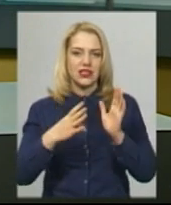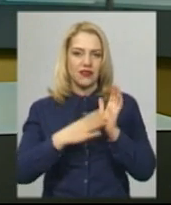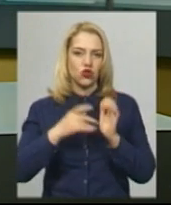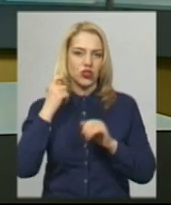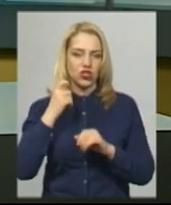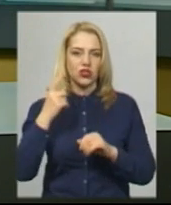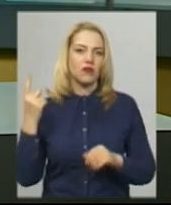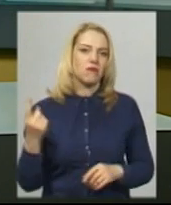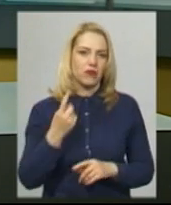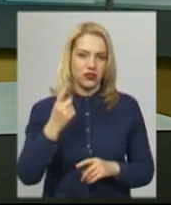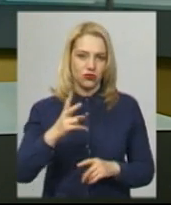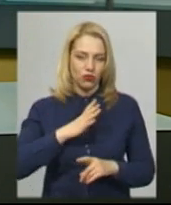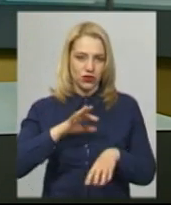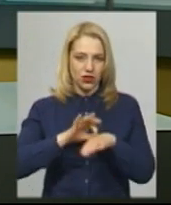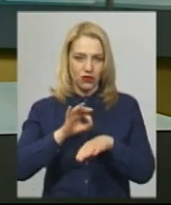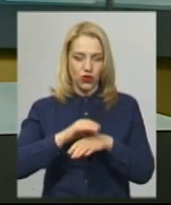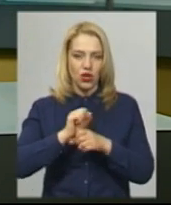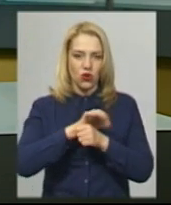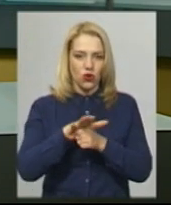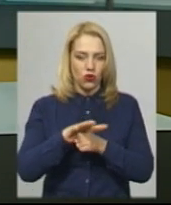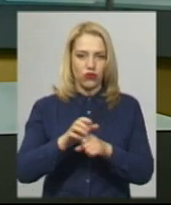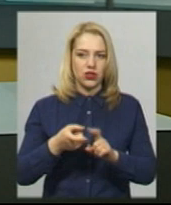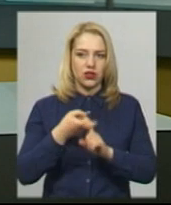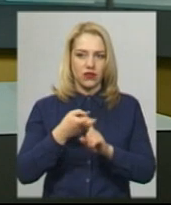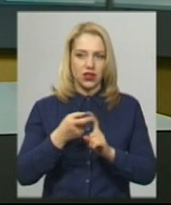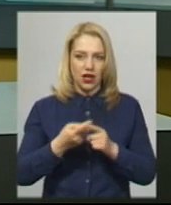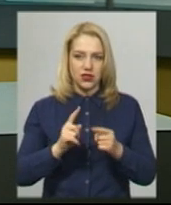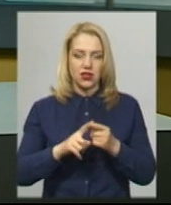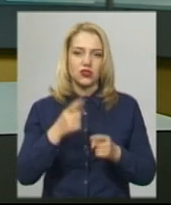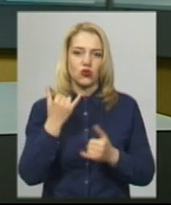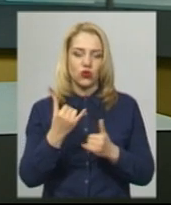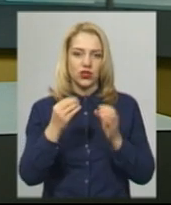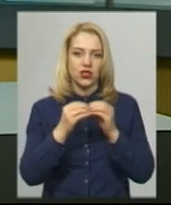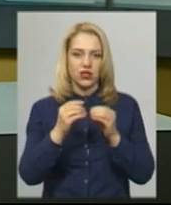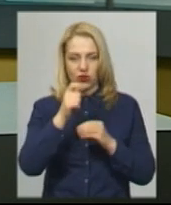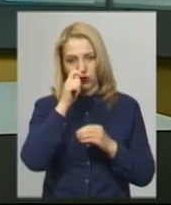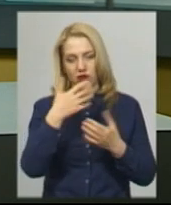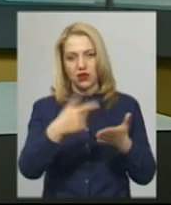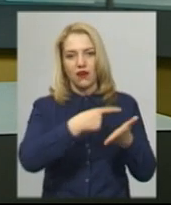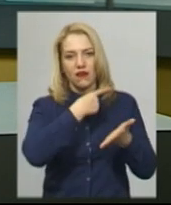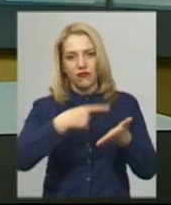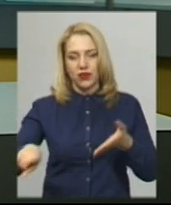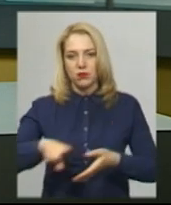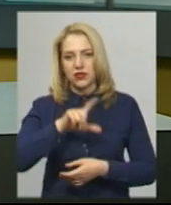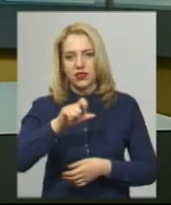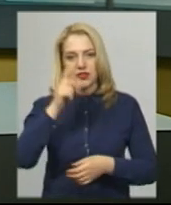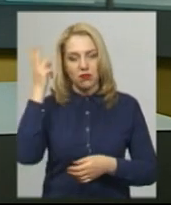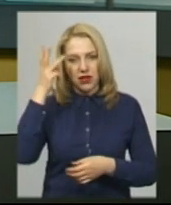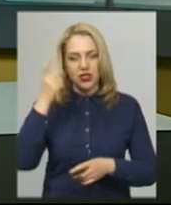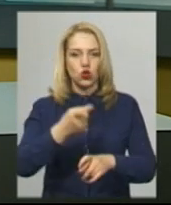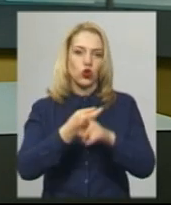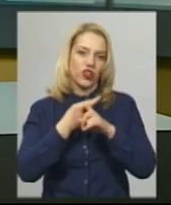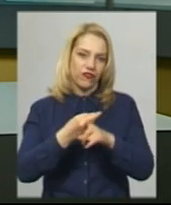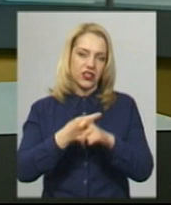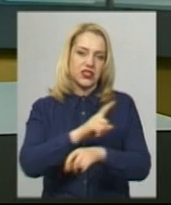який перші в області підтвердили коронавірус COVID-19, сьогодні, 10 квітня, виписали з Хмельницької інфекційної лікарні. Про це